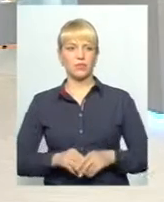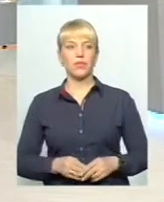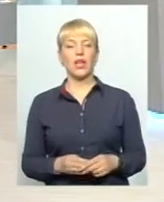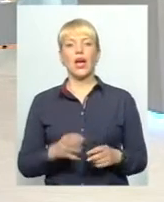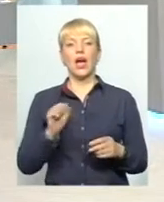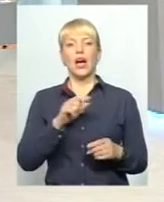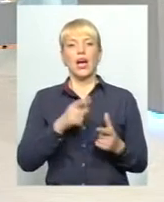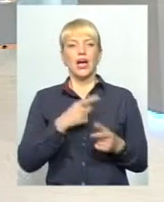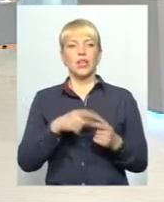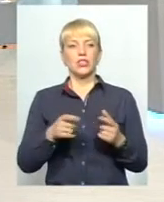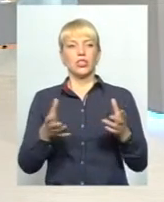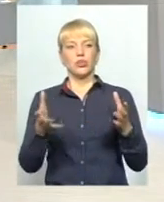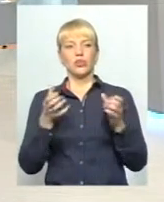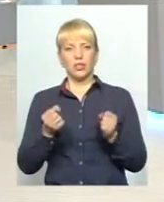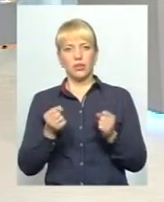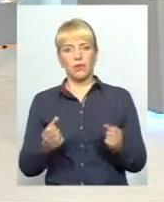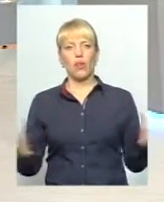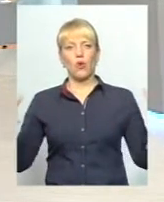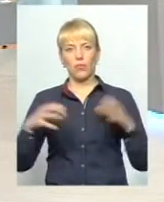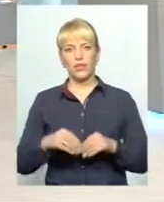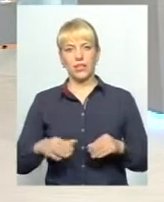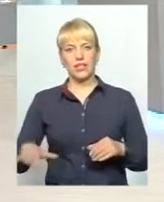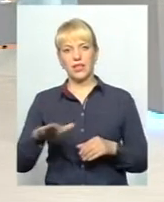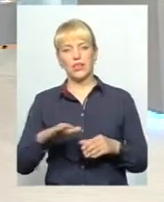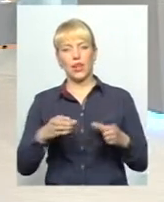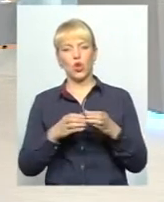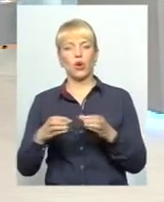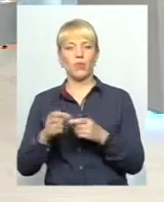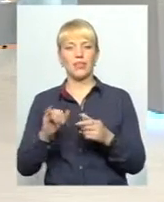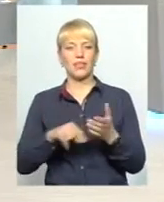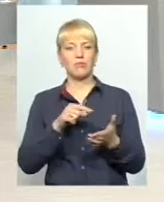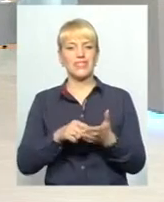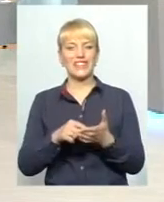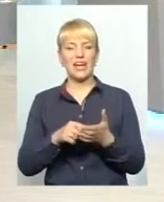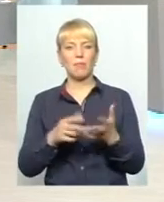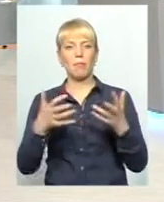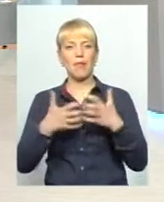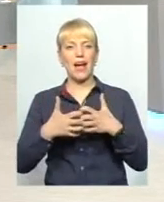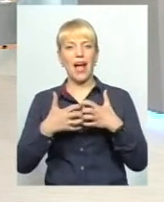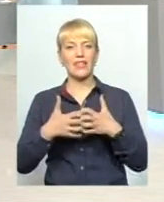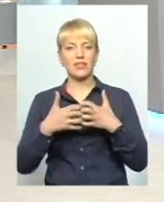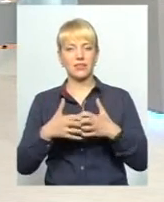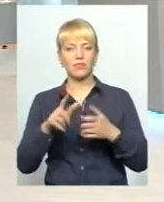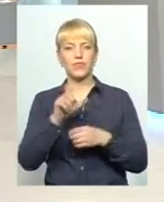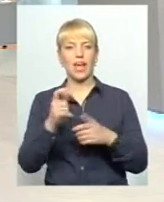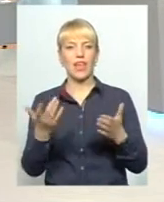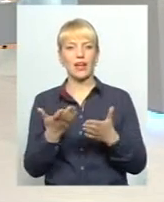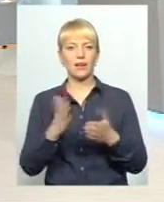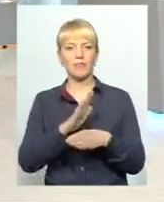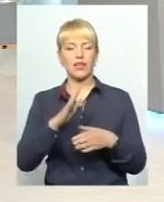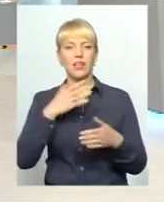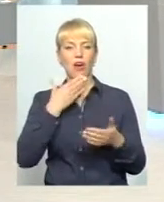а чи отримали об'єднані тергромади і міста все-таки механізм, за яким вони зможуть не на